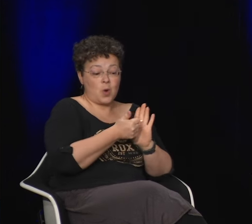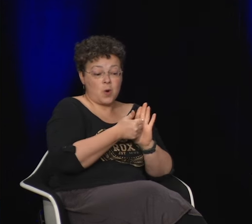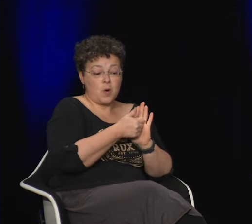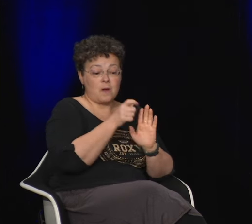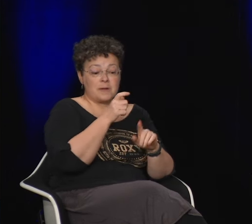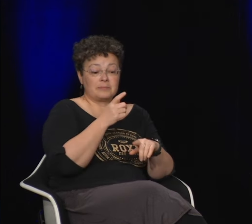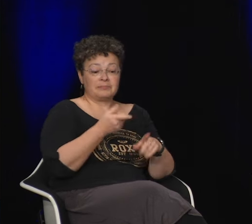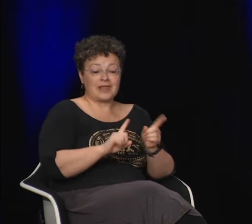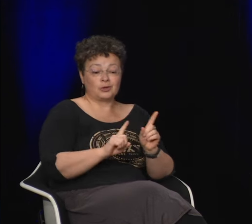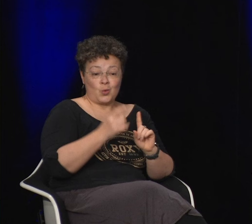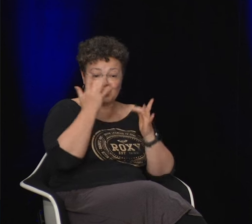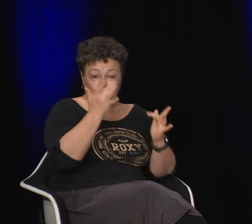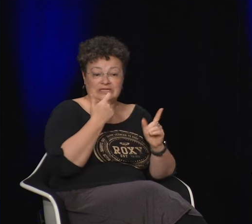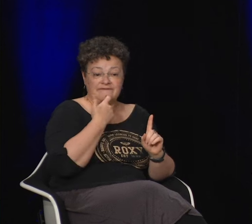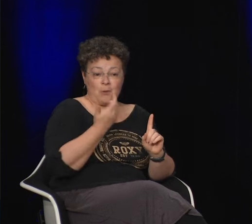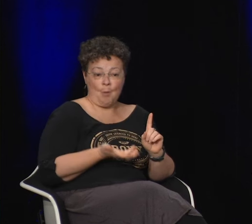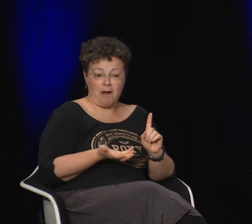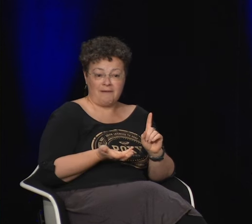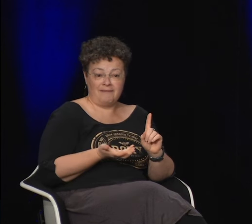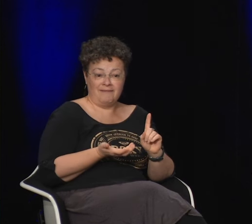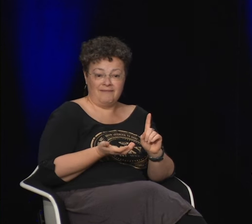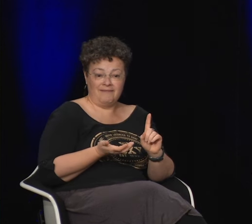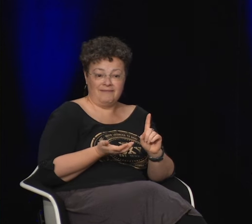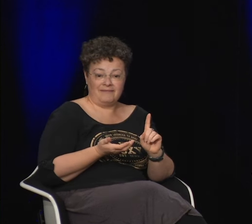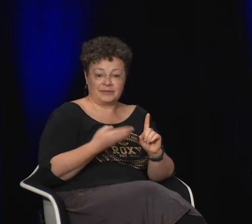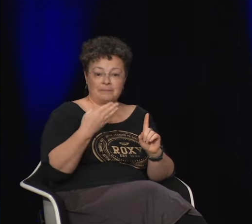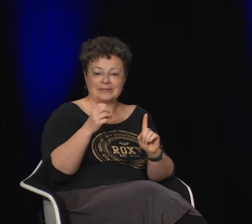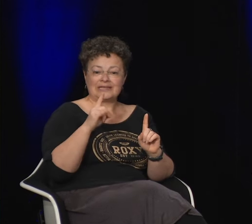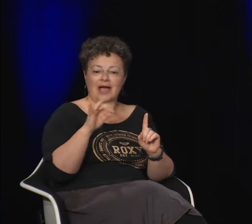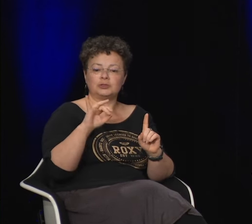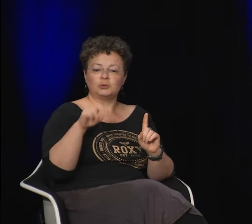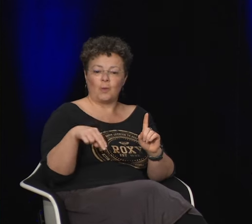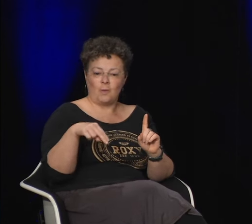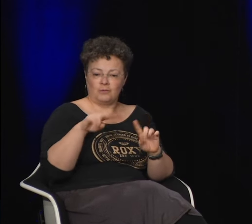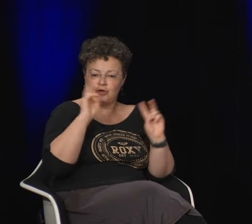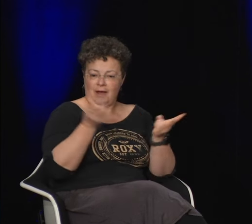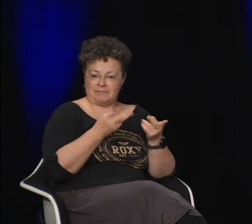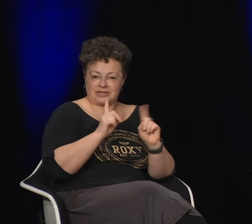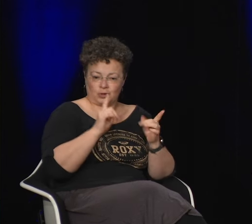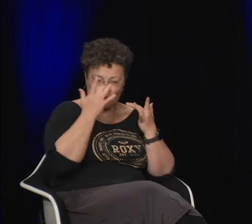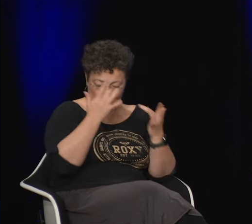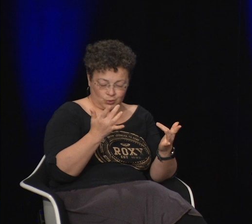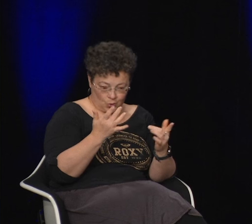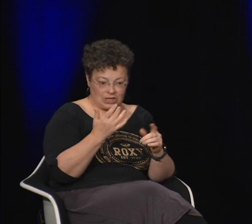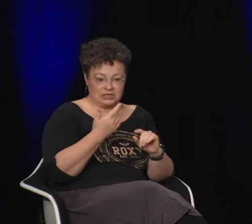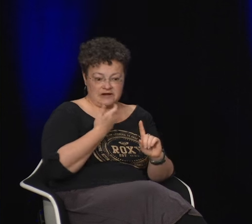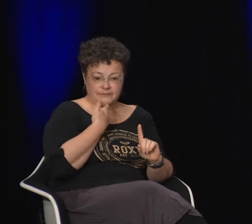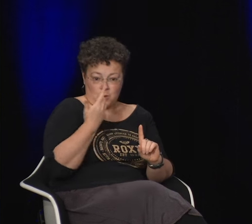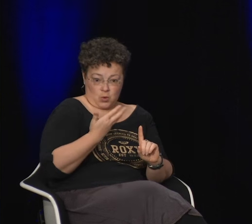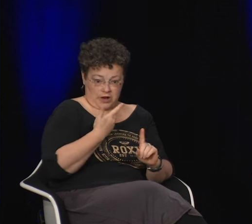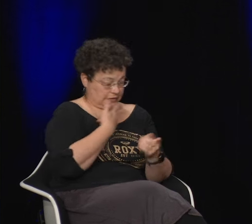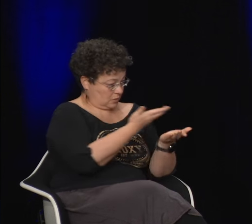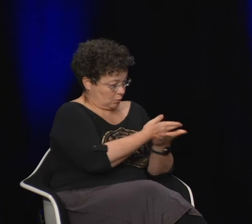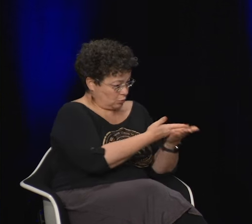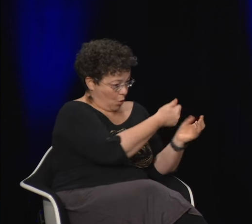actuellement c'est que les médiateurs culturels la médiation culturelle en général